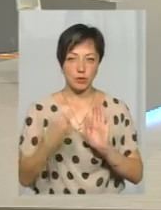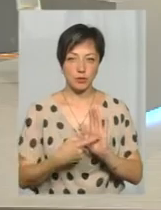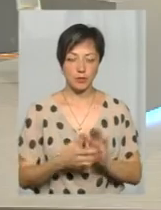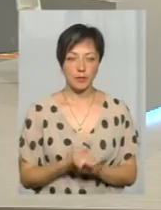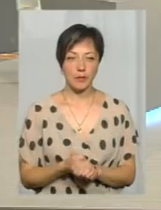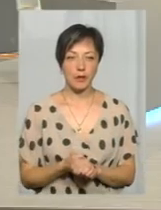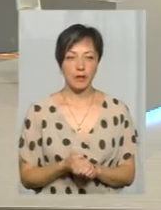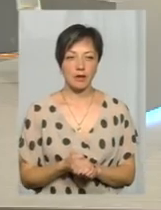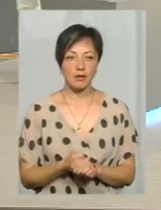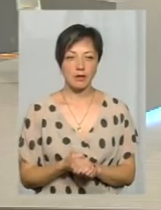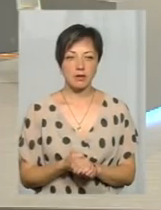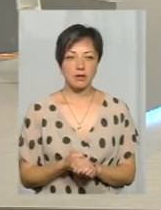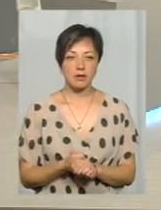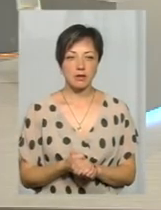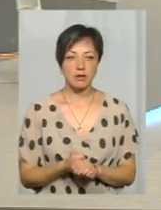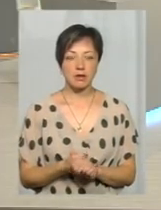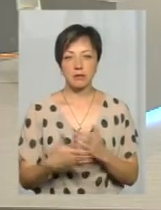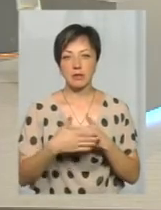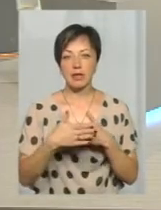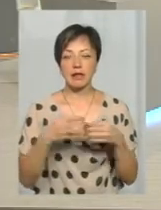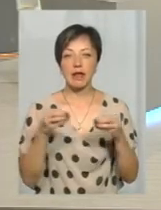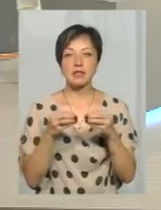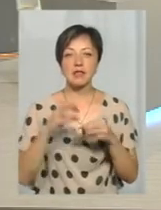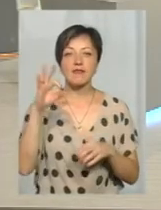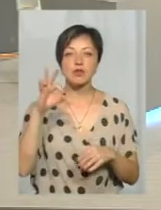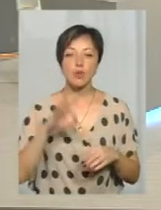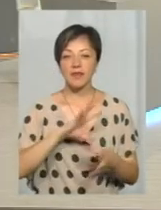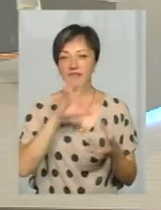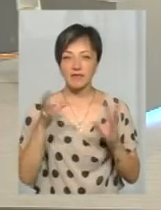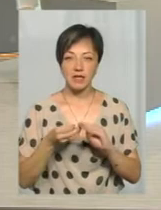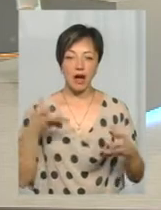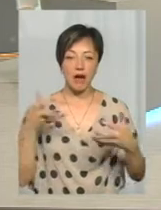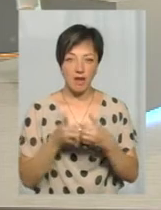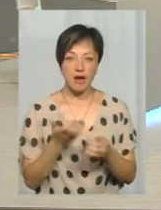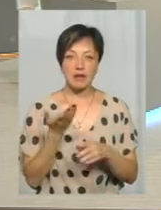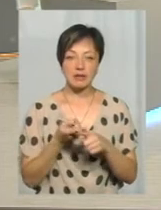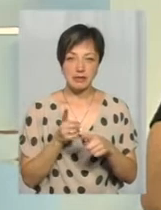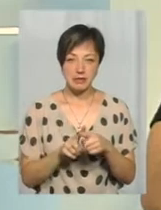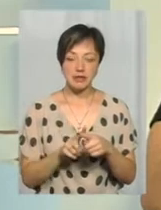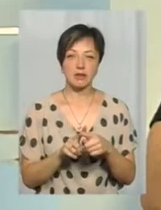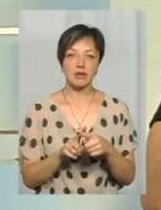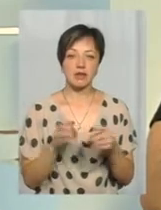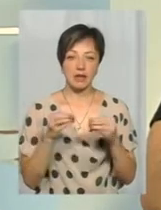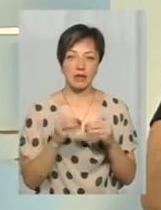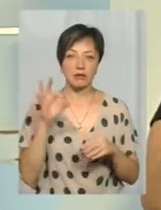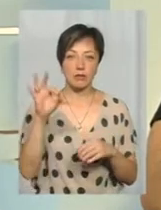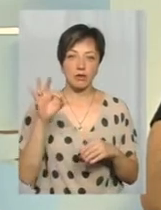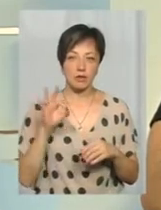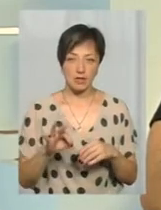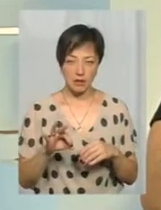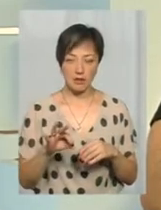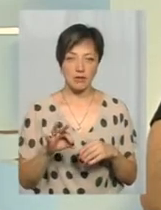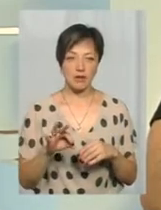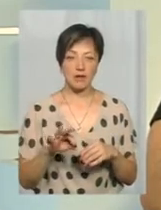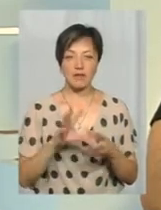транспортом вони становлять приблизно біля 10%. Тобто це від загальної кількісті, якщо загальна кількість дорожньо-транспортних пригод